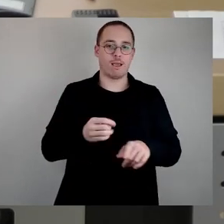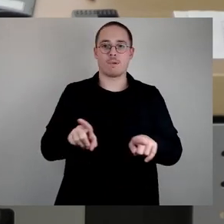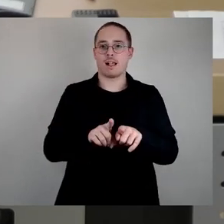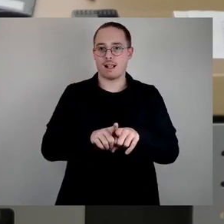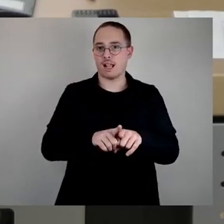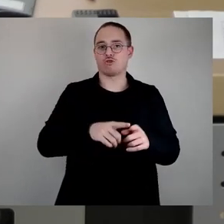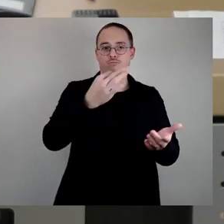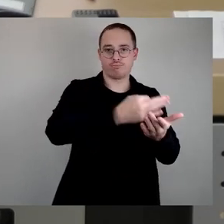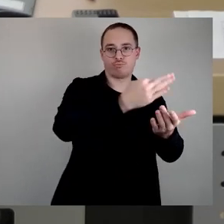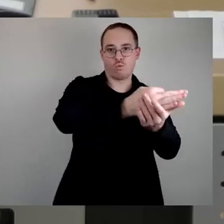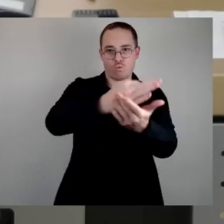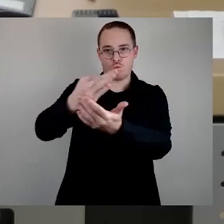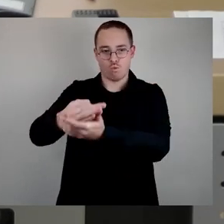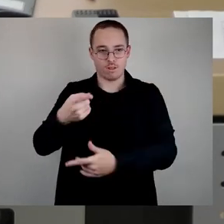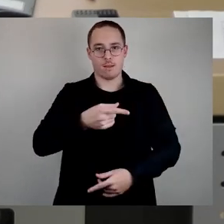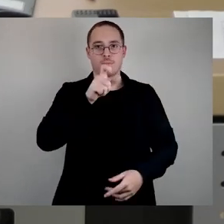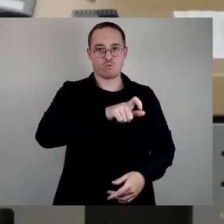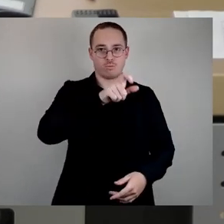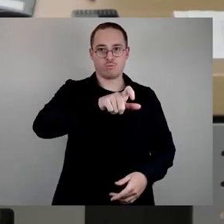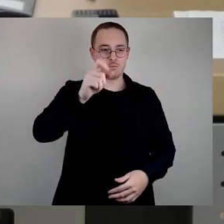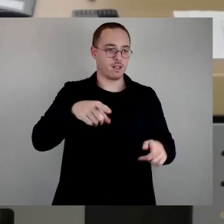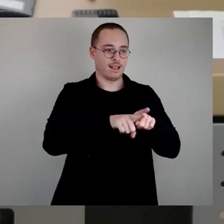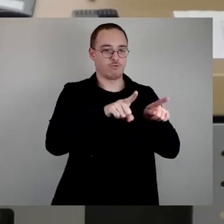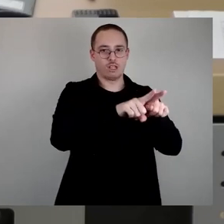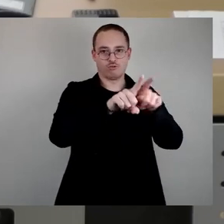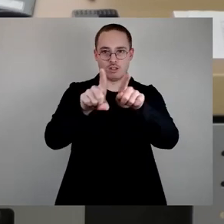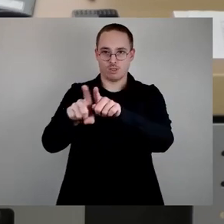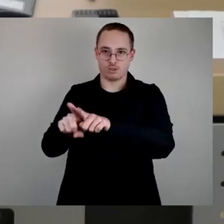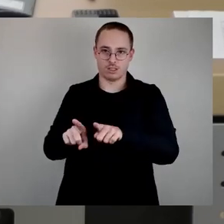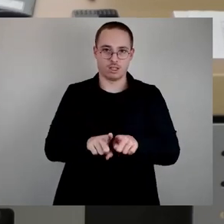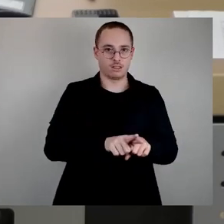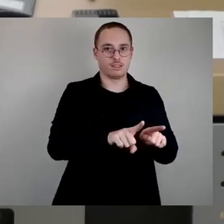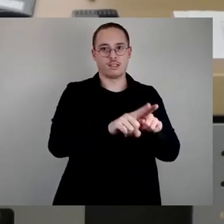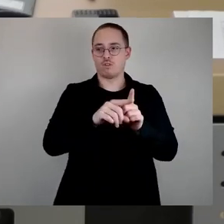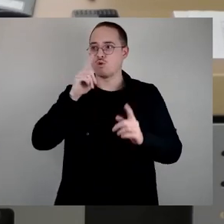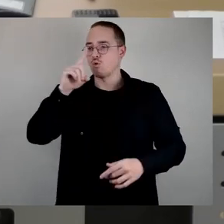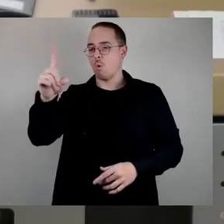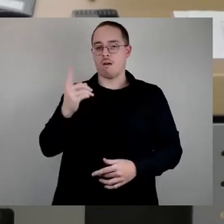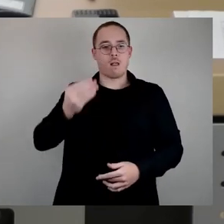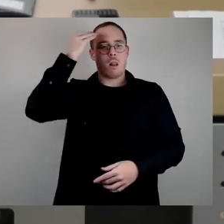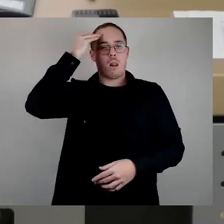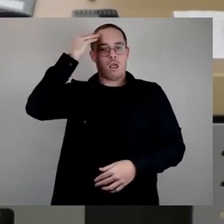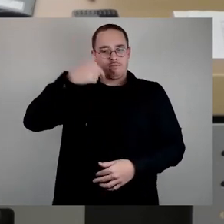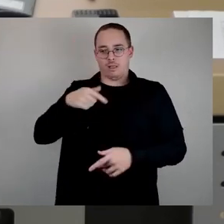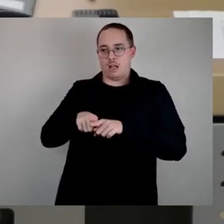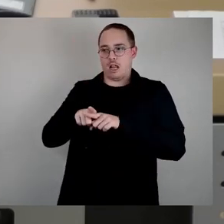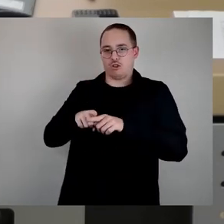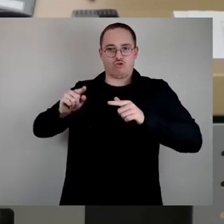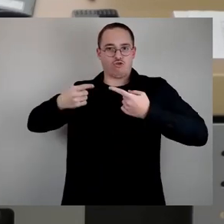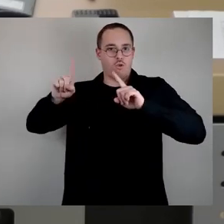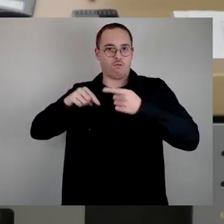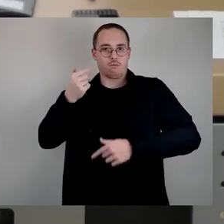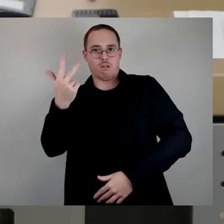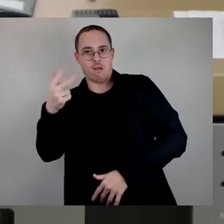mit dem gleichen Repertoire, was meistens nur ausgewählendlich gelernt ist und nichts ist, wo man sagen kann, dass es wirklich künstlerisch wertvoll ist.